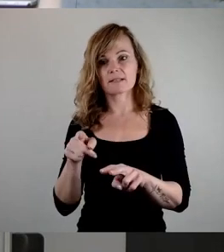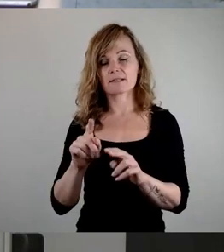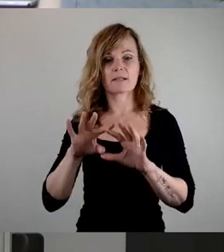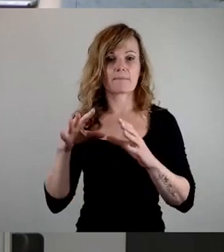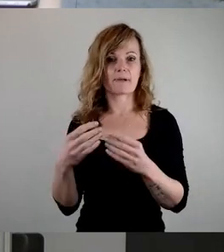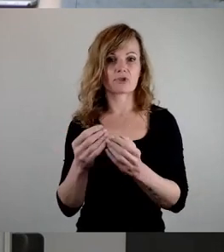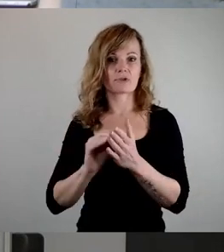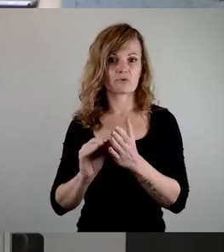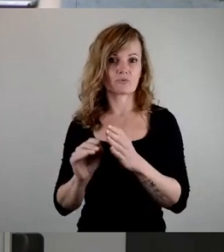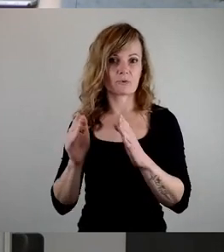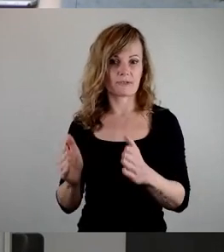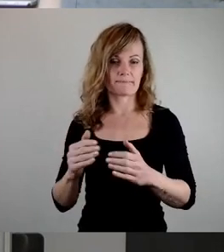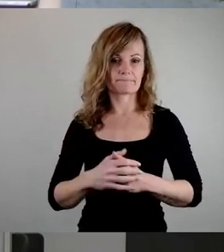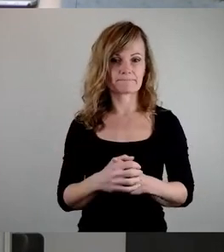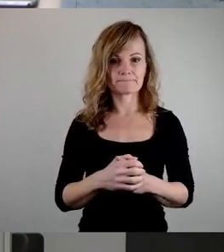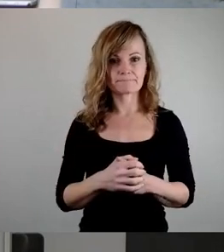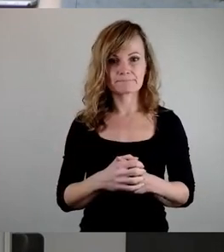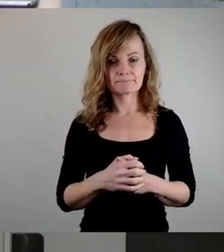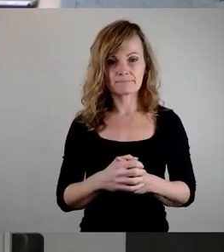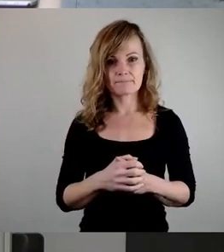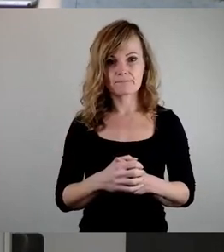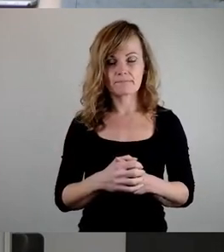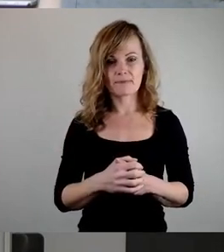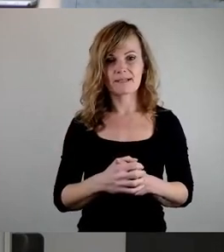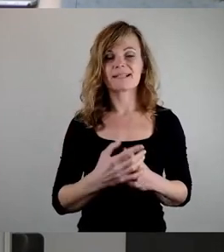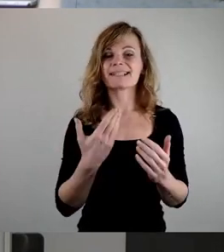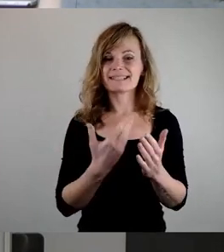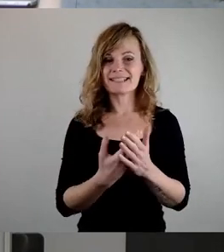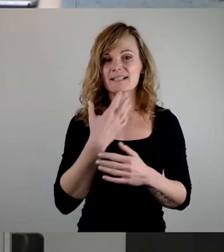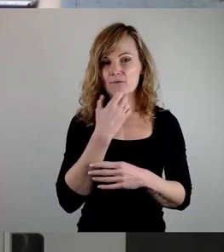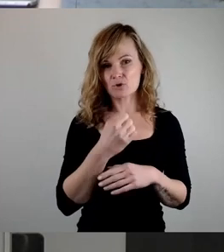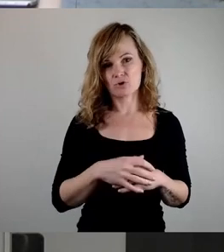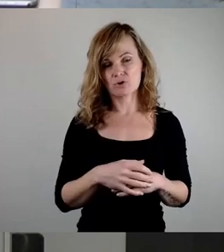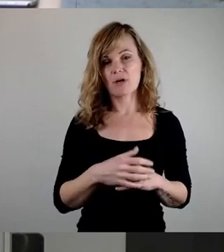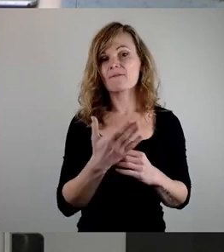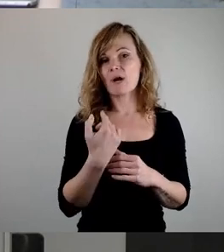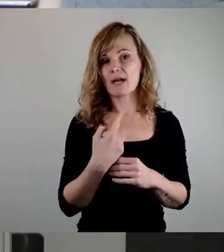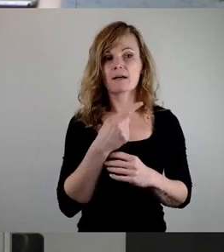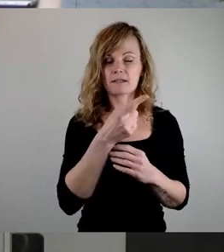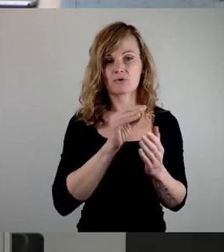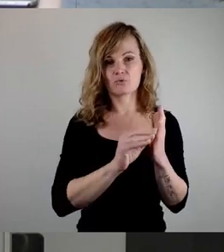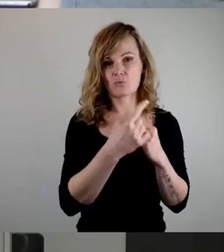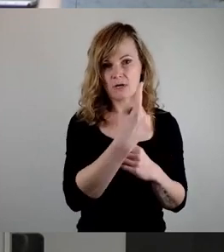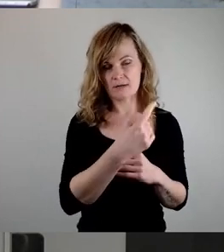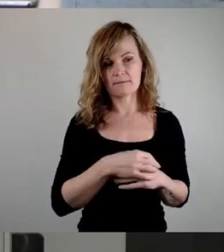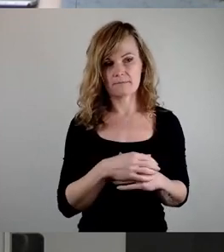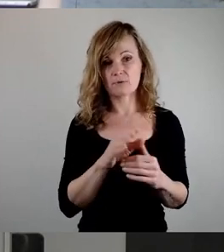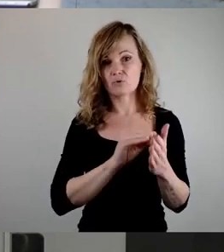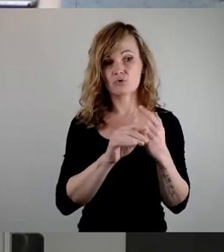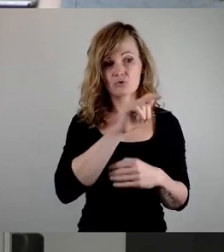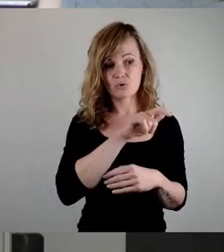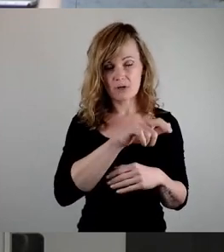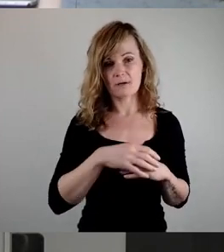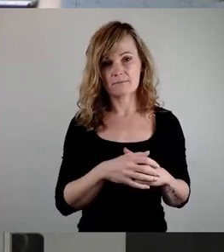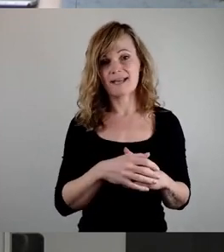dieser Wunsch von der Schule ausgehen muss. Von den Schülern und von den Lehrern und von den